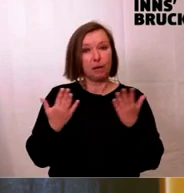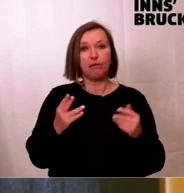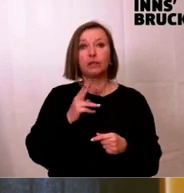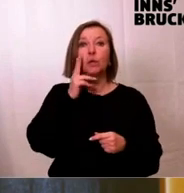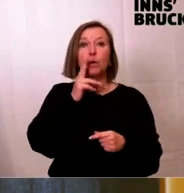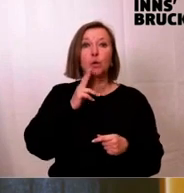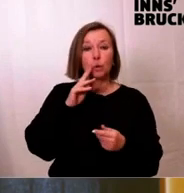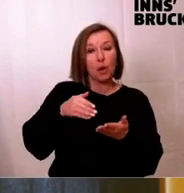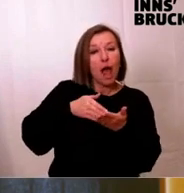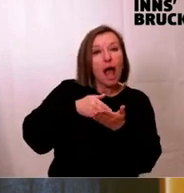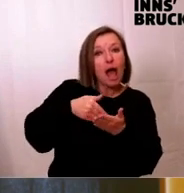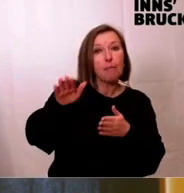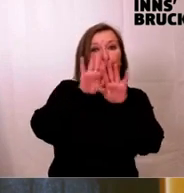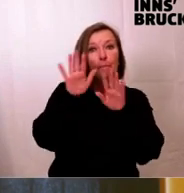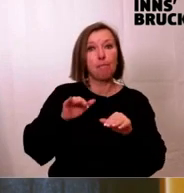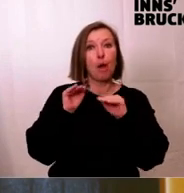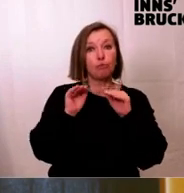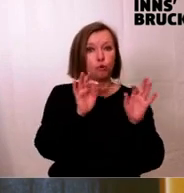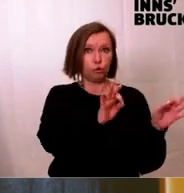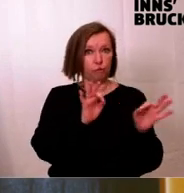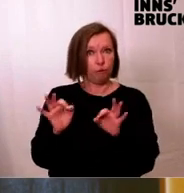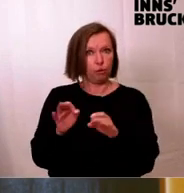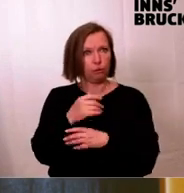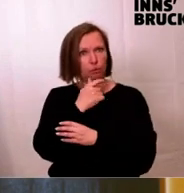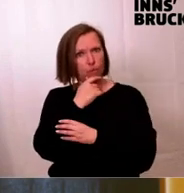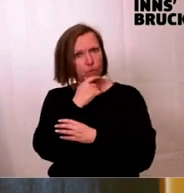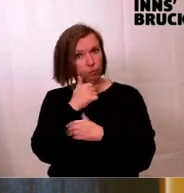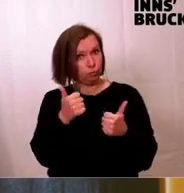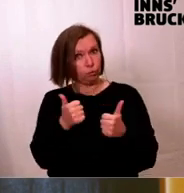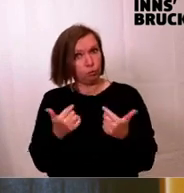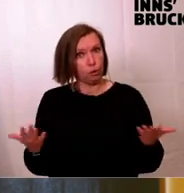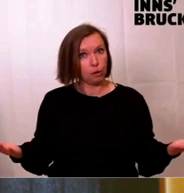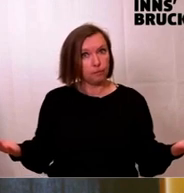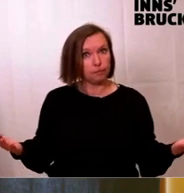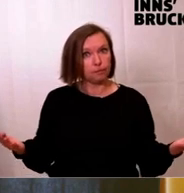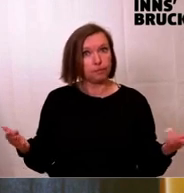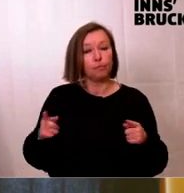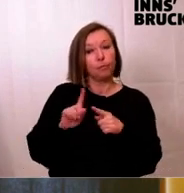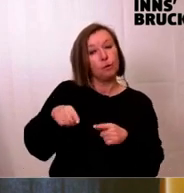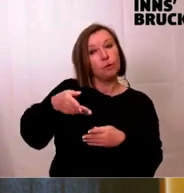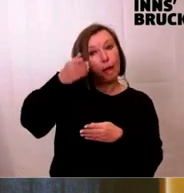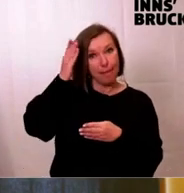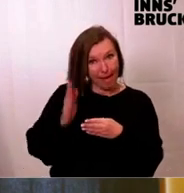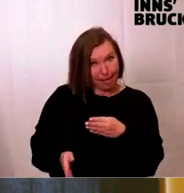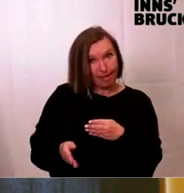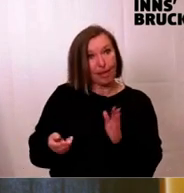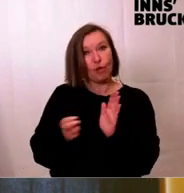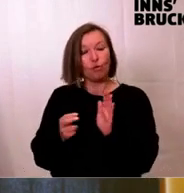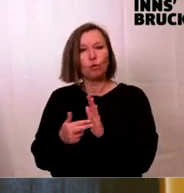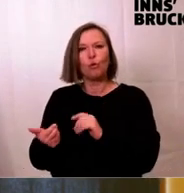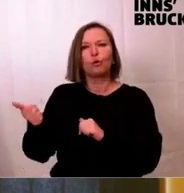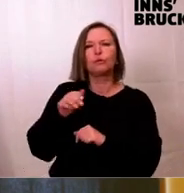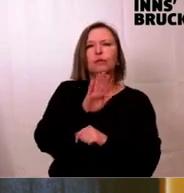lehnen die Baumschutzverordnung ab. Ist eine super Sache. Und zum Schluss noch, dass wir noch was draufgeben auf deinen